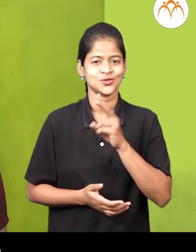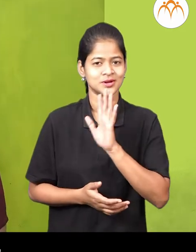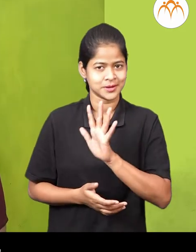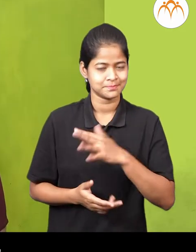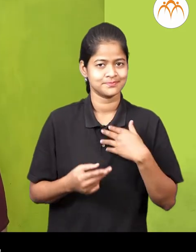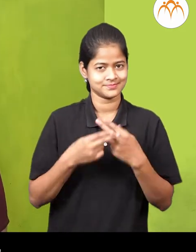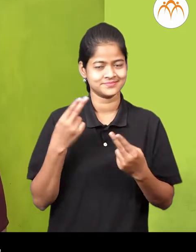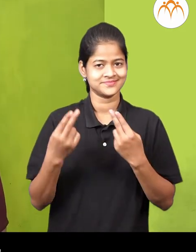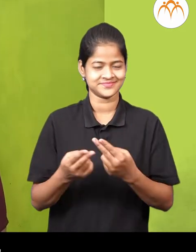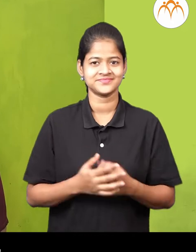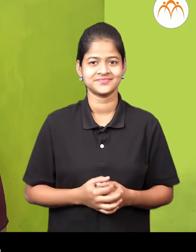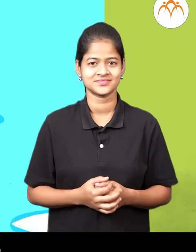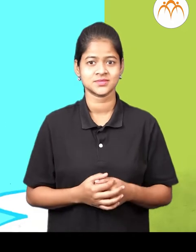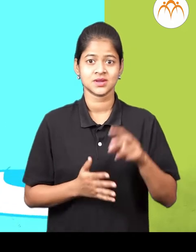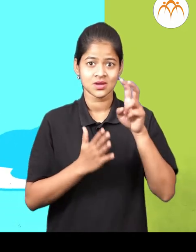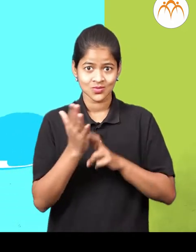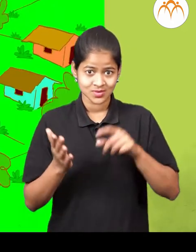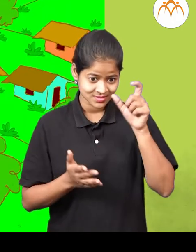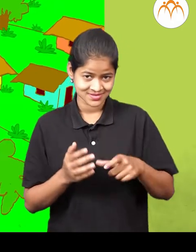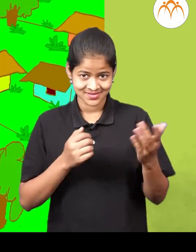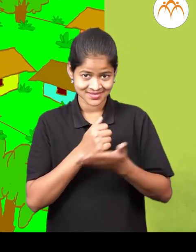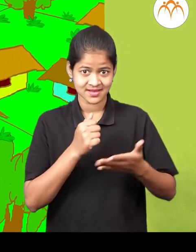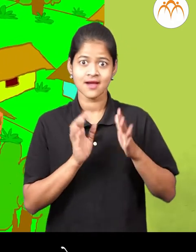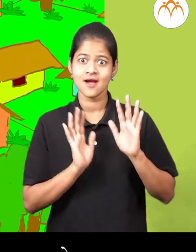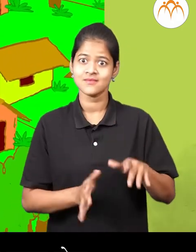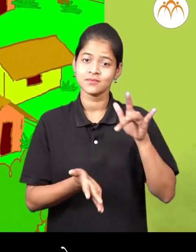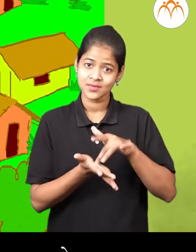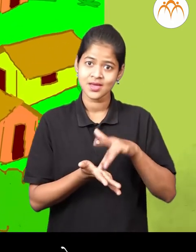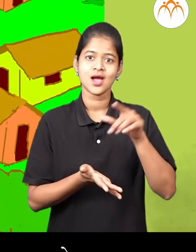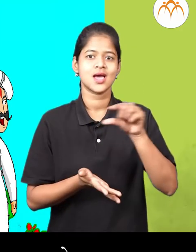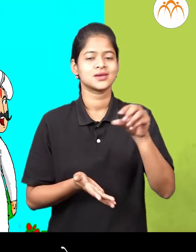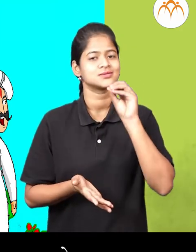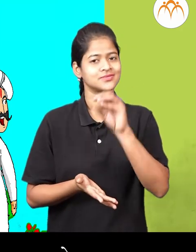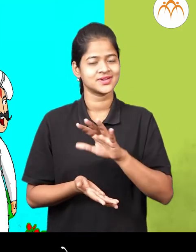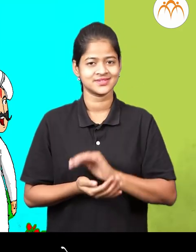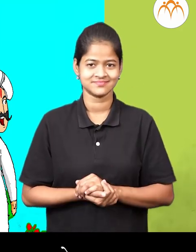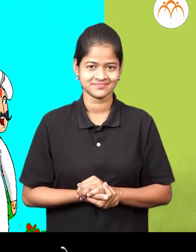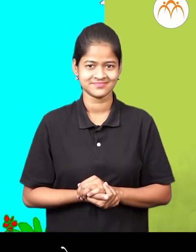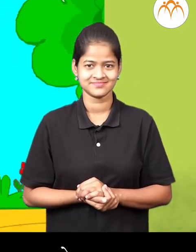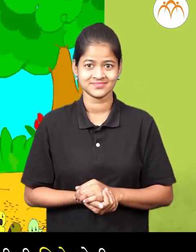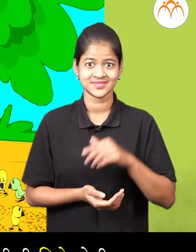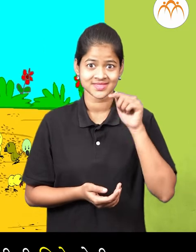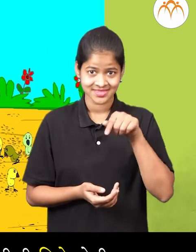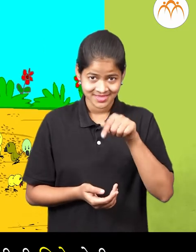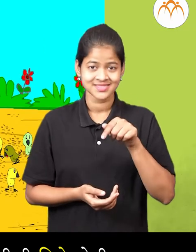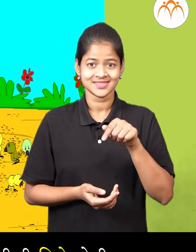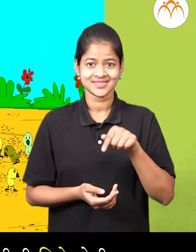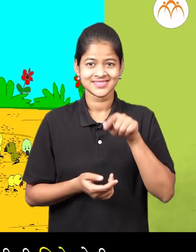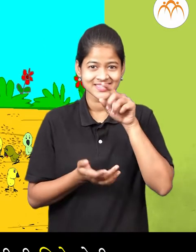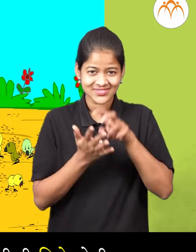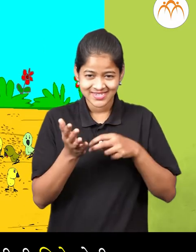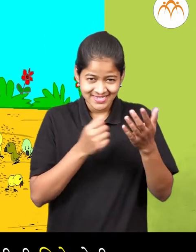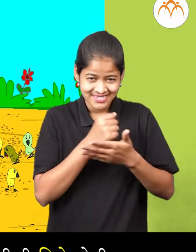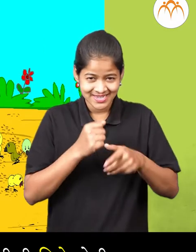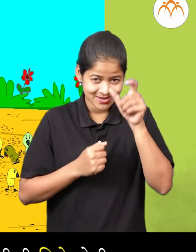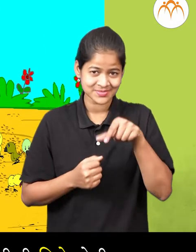बर सांग ते आई का हा? एक शेतकरी होता राजापुर्णावाचा खेड़या मदे रहात होता त्याचे कड़े छोटी-छोटी